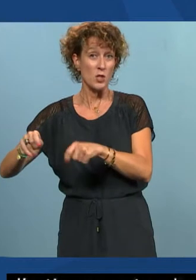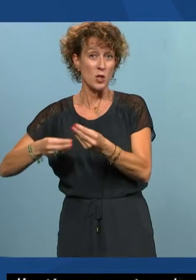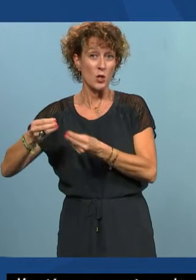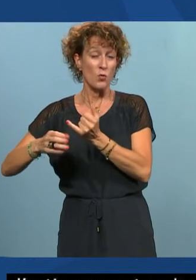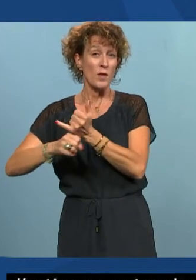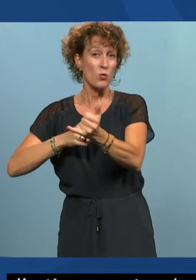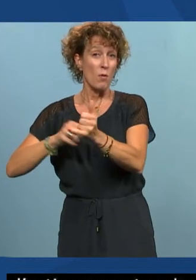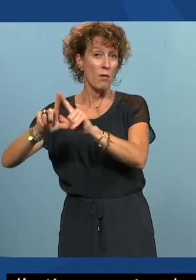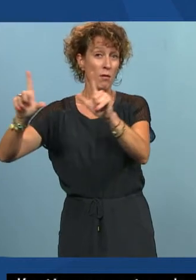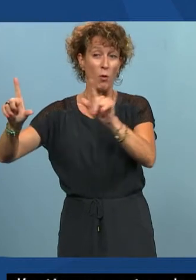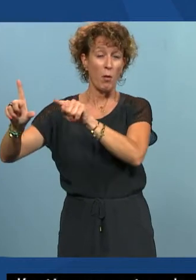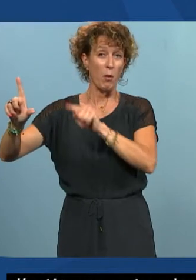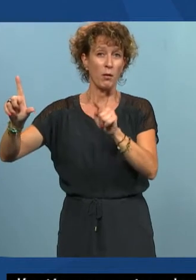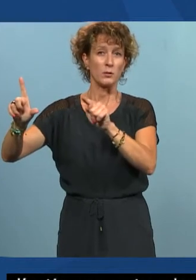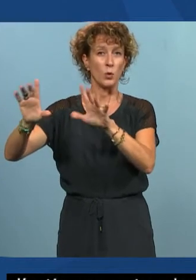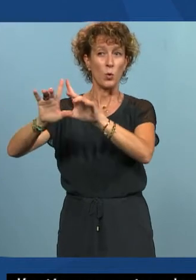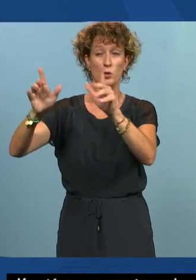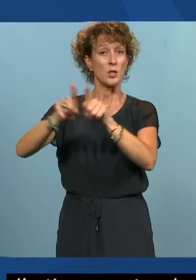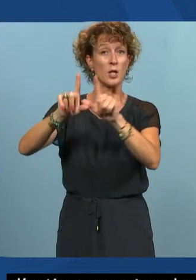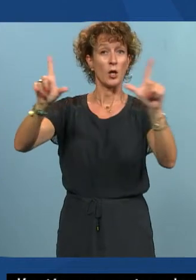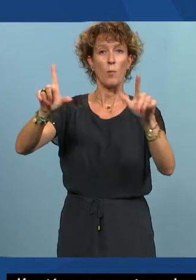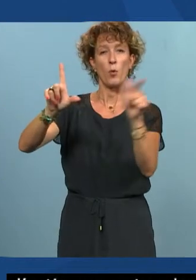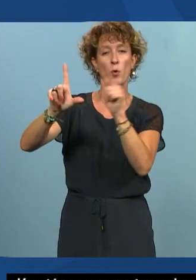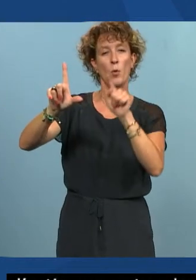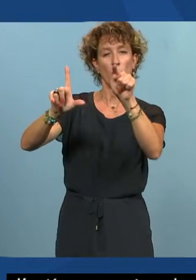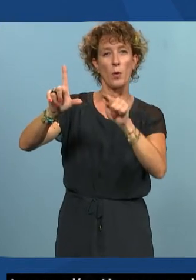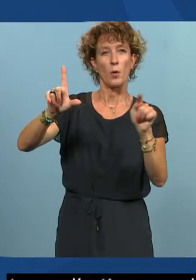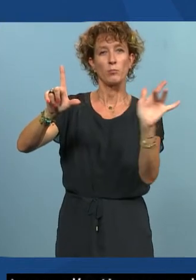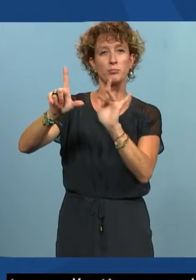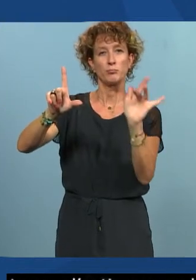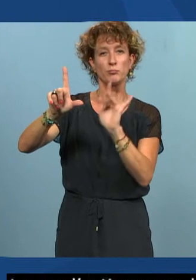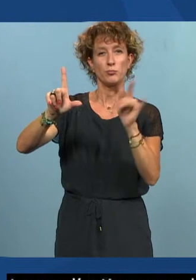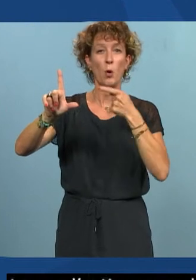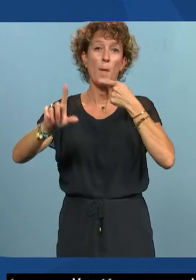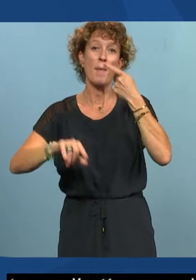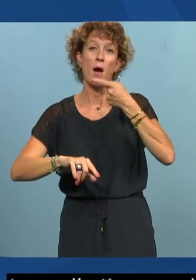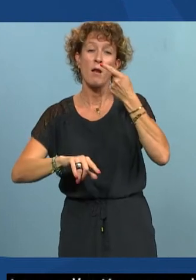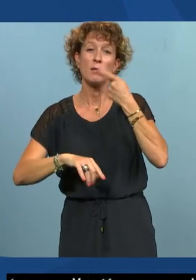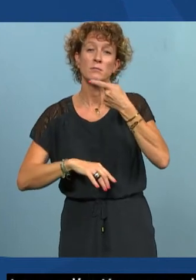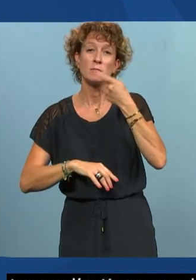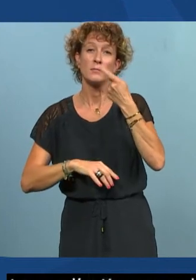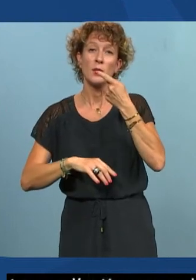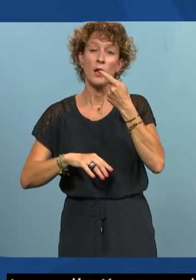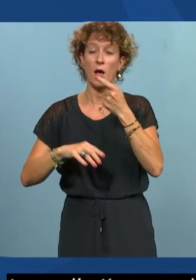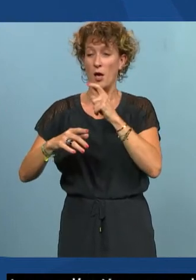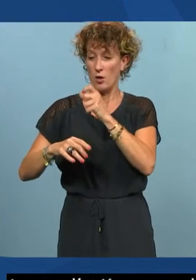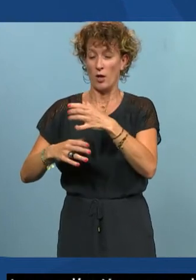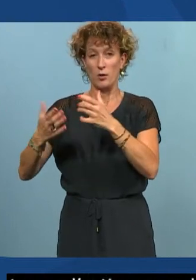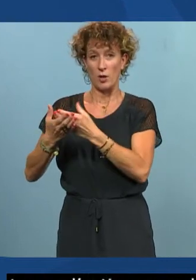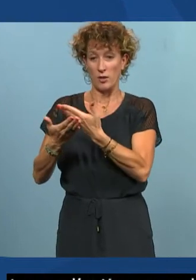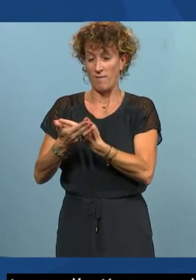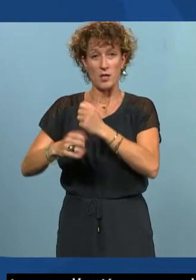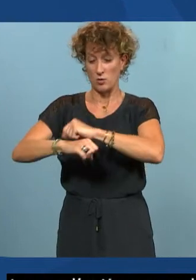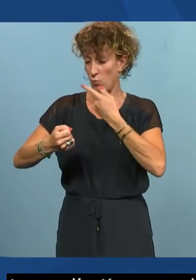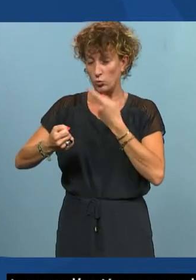l'écran. On touche son écran pour faire des filets, pour appuyer sur des boutons. On parle à une interface pour lui demander un certain